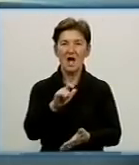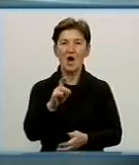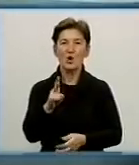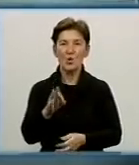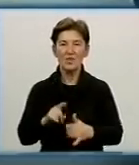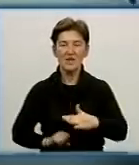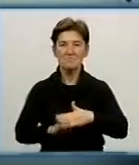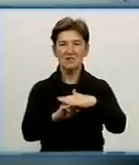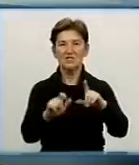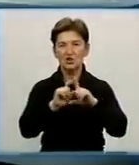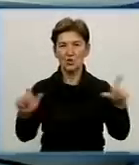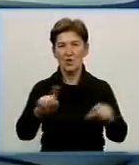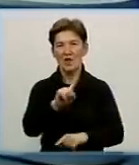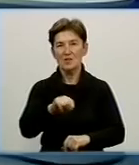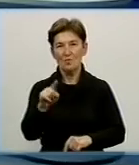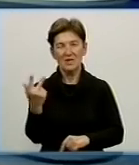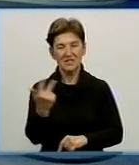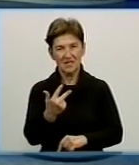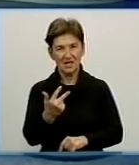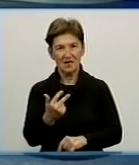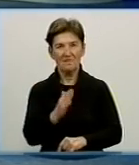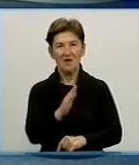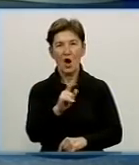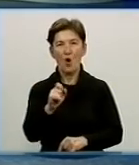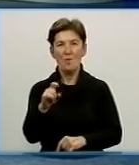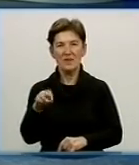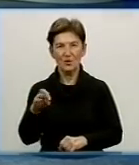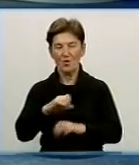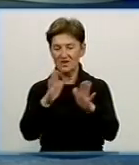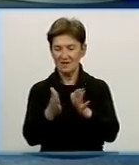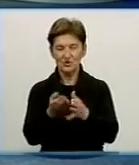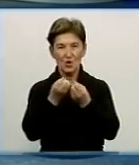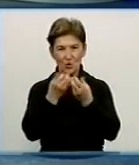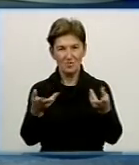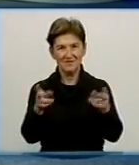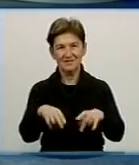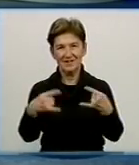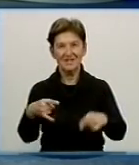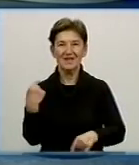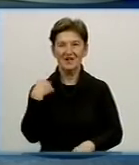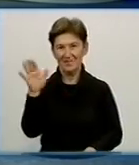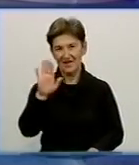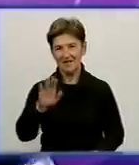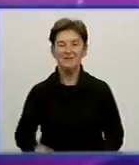працює на базі школи номер 3 Кіровограда, Вікторія Хоменко. На все добре, залишайтесь на каналі Кіровоград.